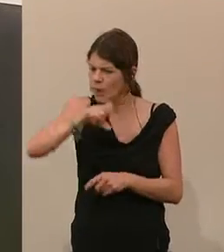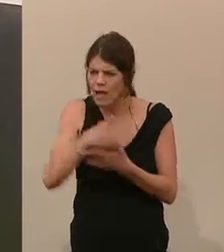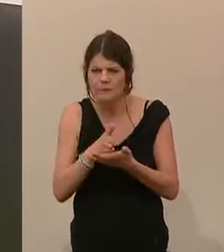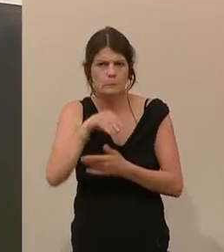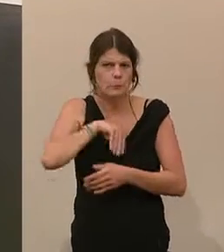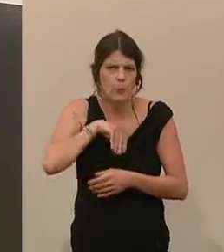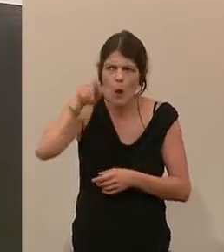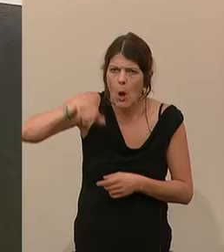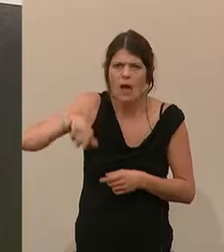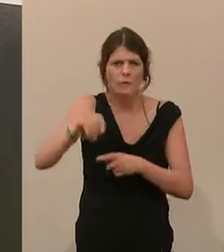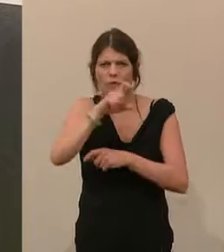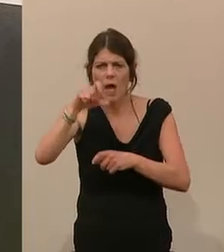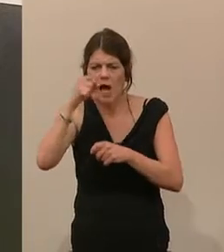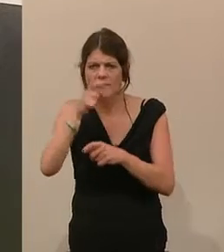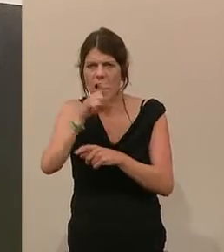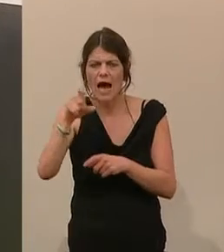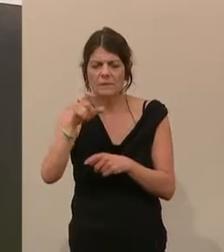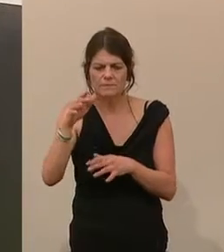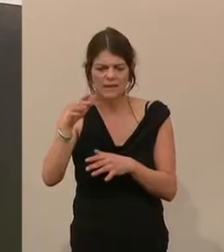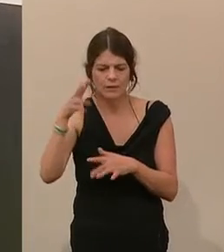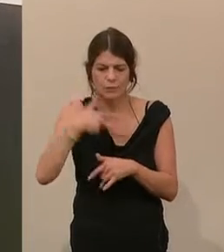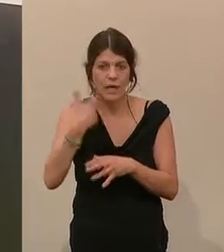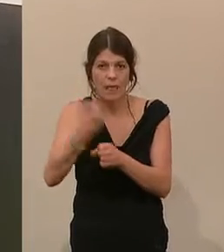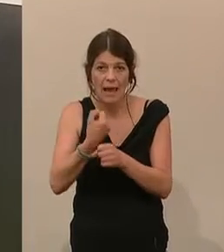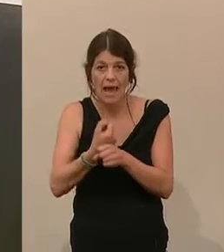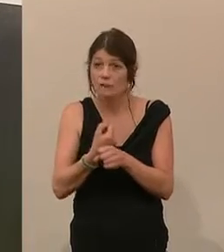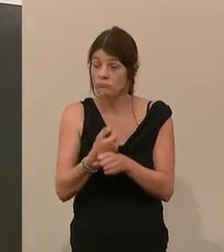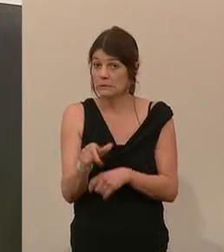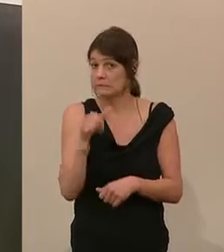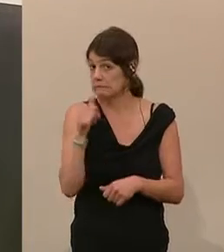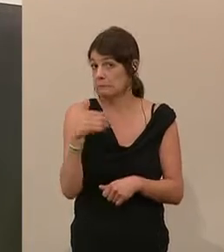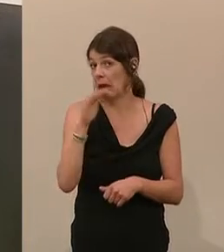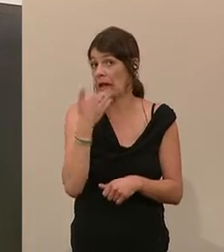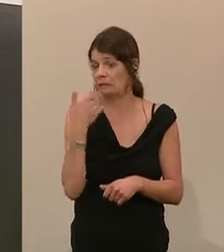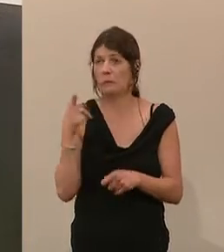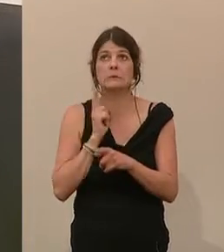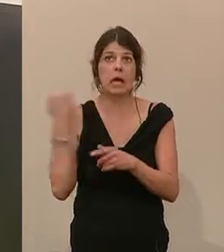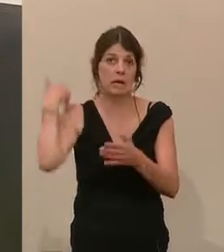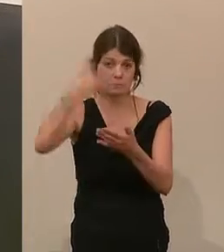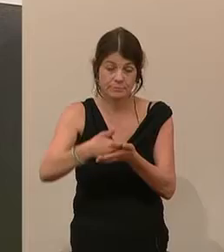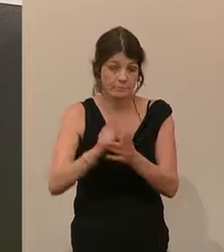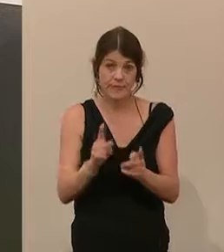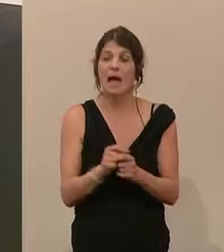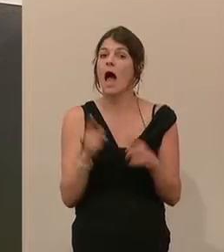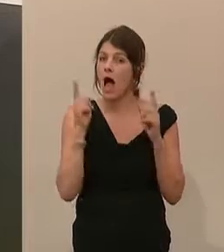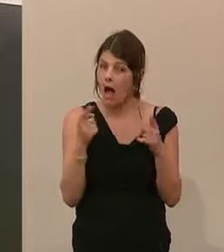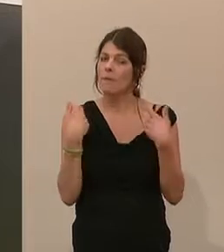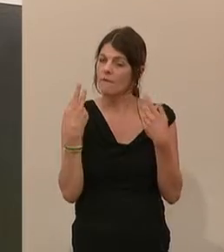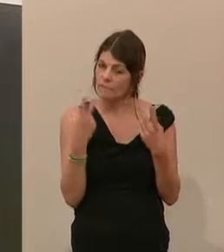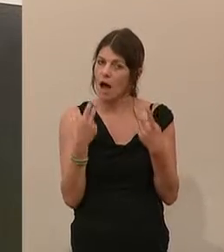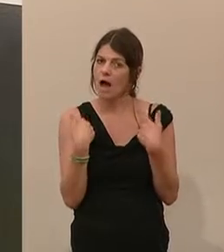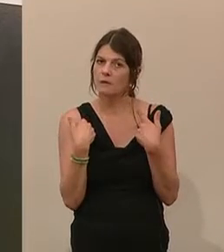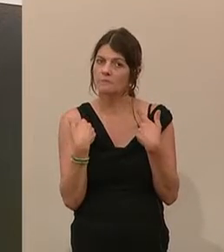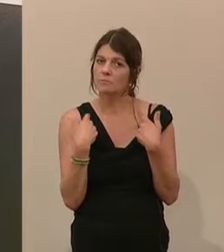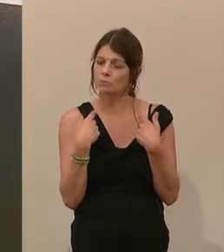für die Psychologen, für die Facharbeiter, für die Sozialarbeiter nicht leichter geworden. Ich darf aber sagen, dass ich mich schon